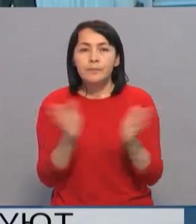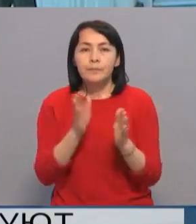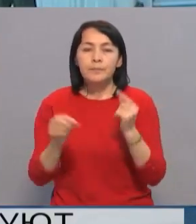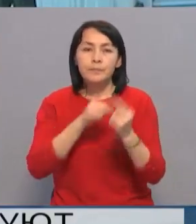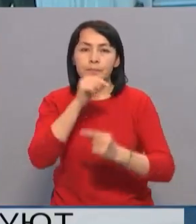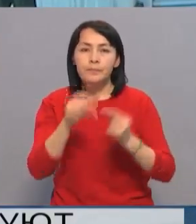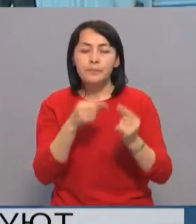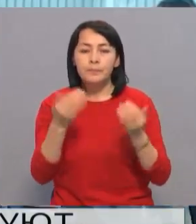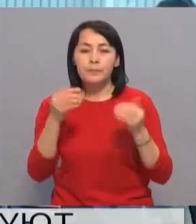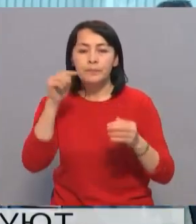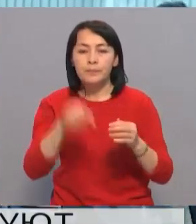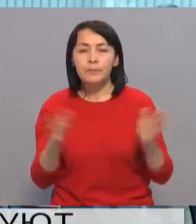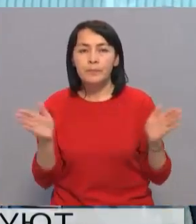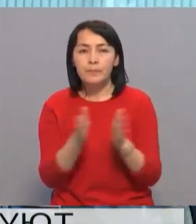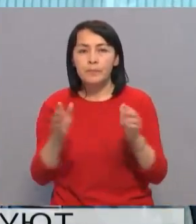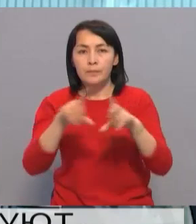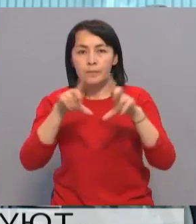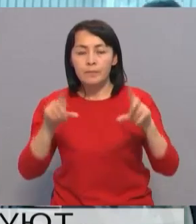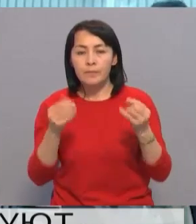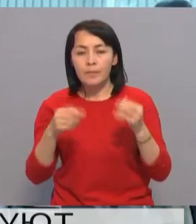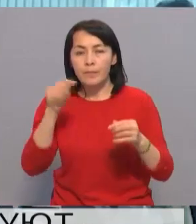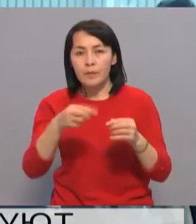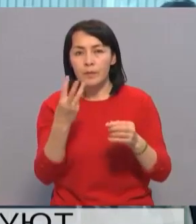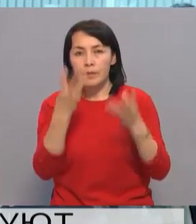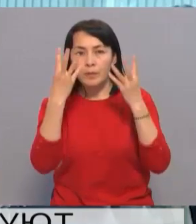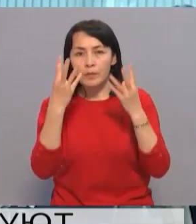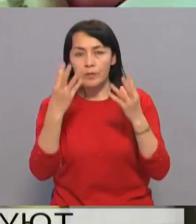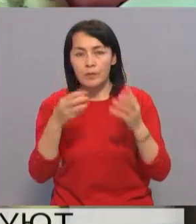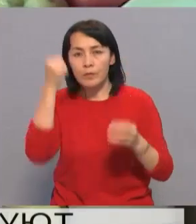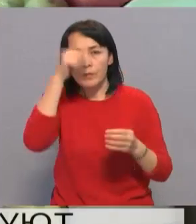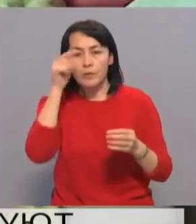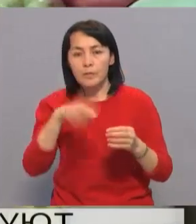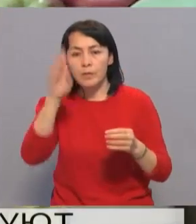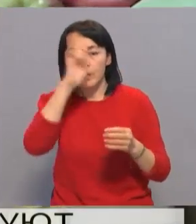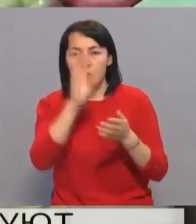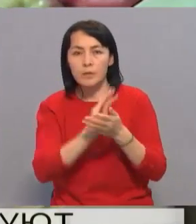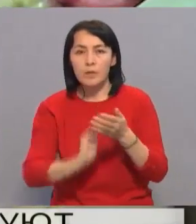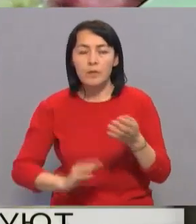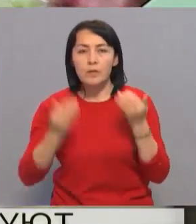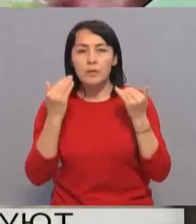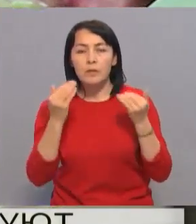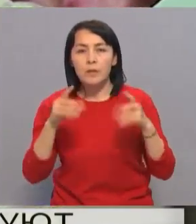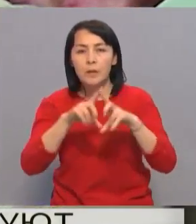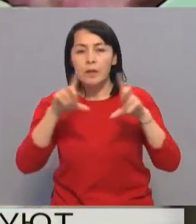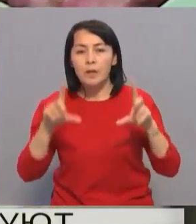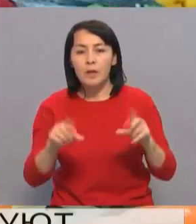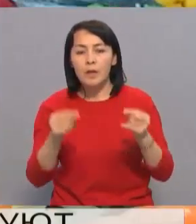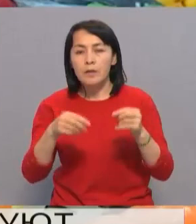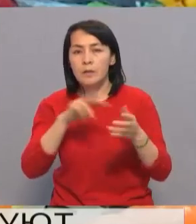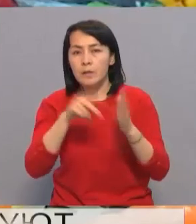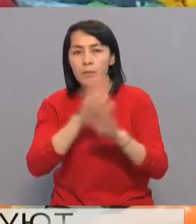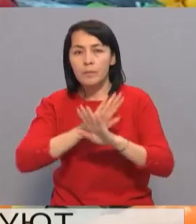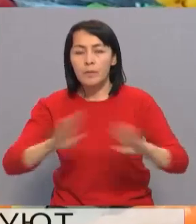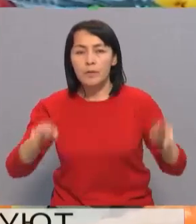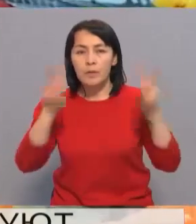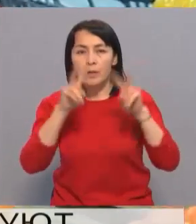предпринимательства, в том числе микропредпринимательства, в течение трех лет со дня их государственной регистрации. Такие объекты подлежат внеплановой